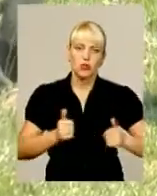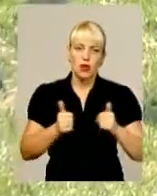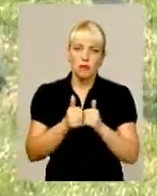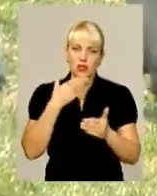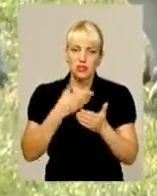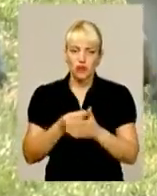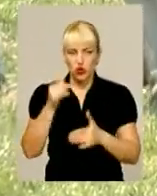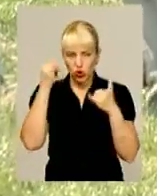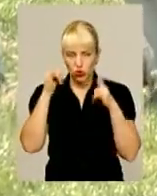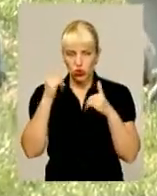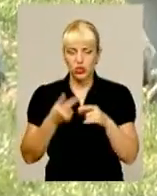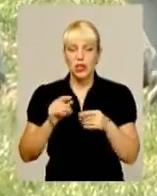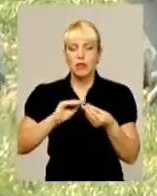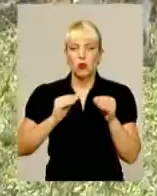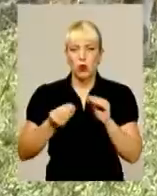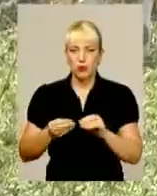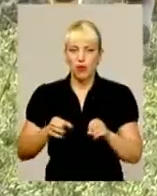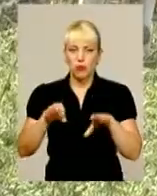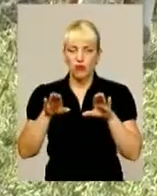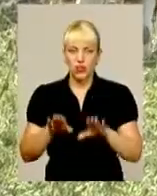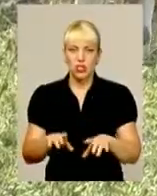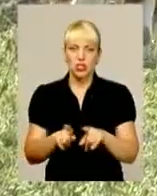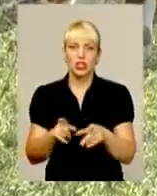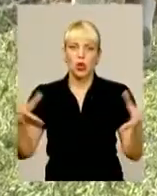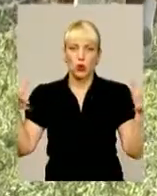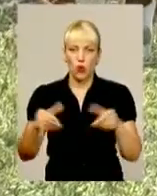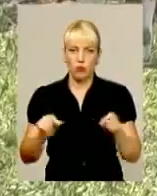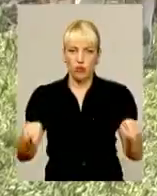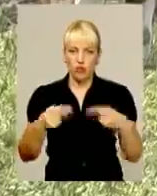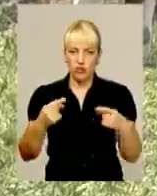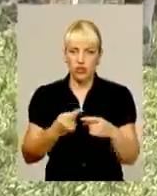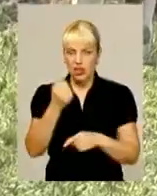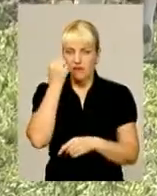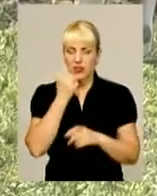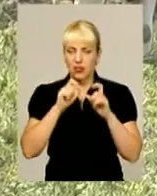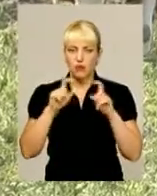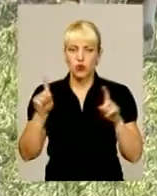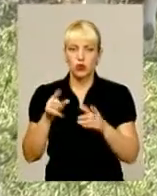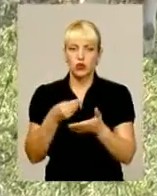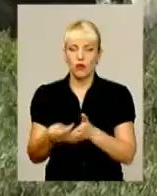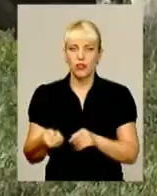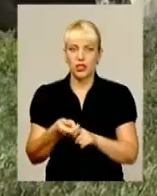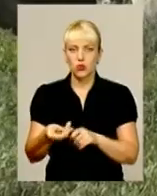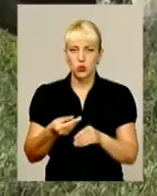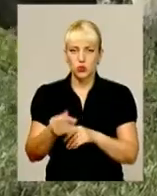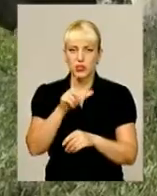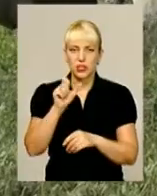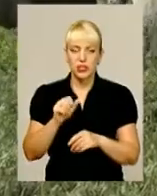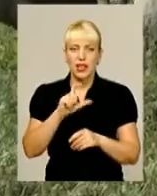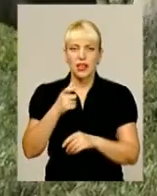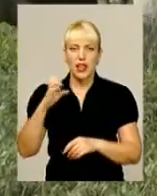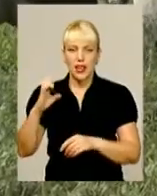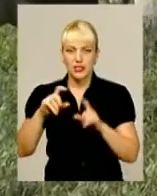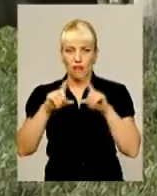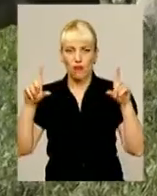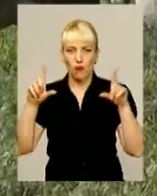сіл з Чибурівської сільської ради вирішили, створивши кооператив. Завдяки фонду, що фінансується частково коштами ЄС. Пропозицію подав